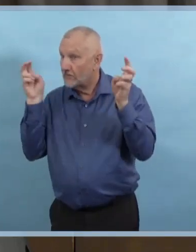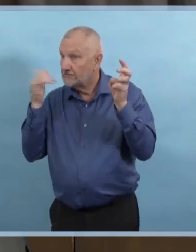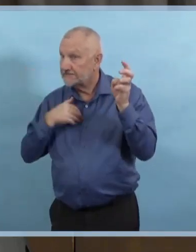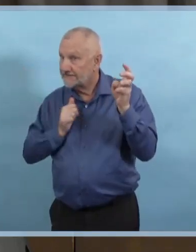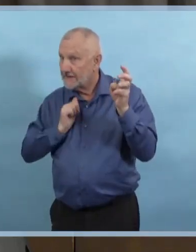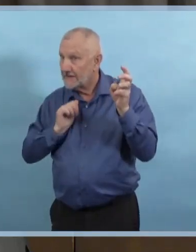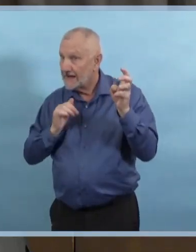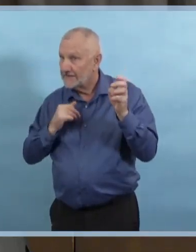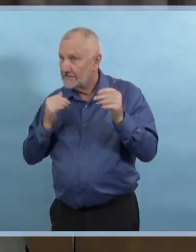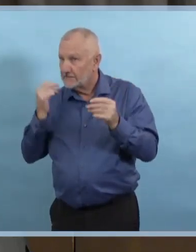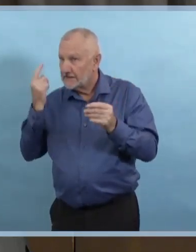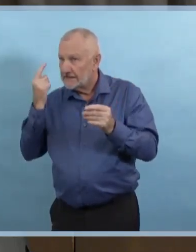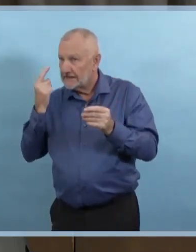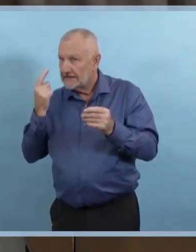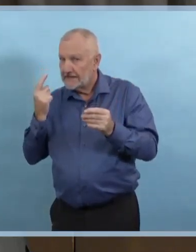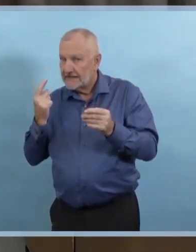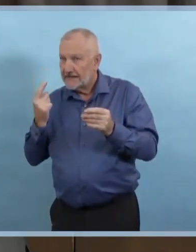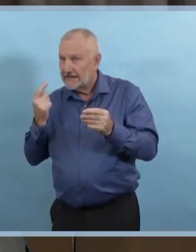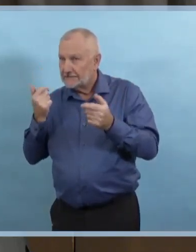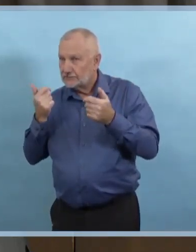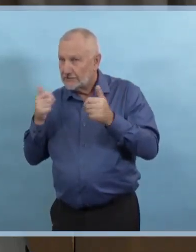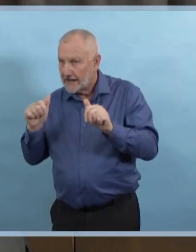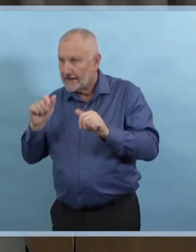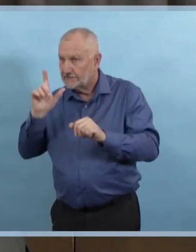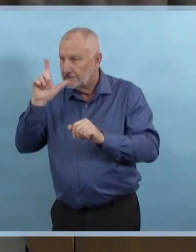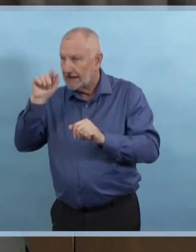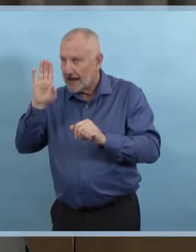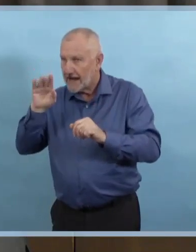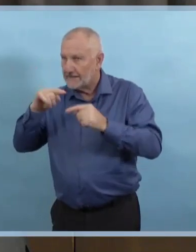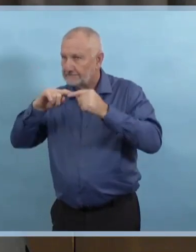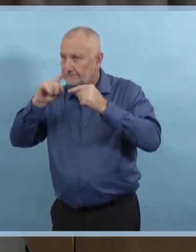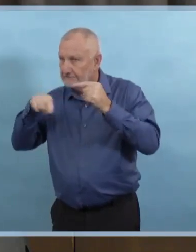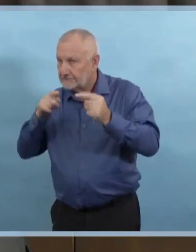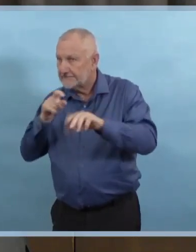pour transporter les échantillons. Et ça dépend bien sûr de la géographie.